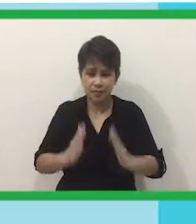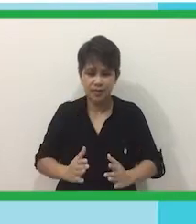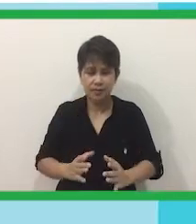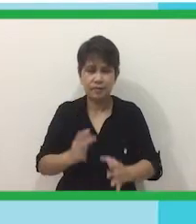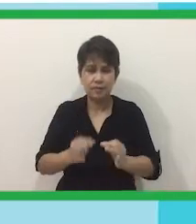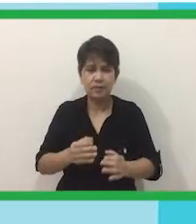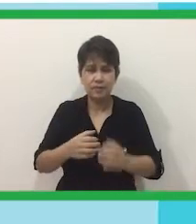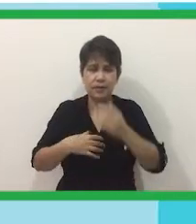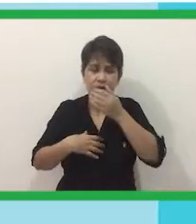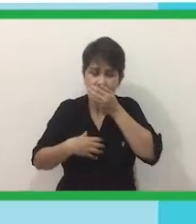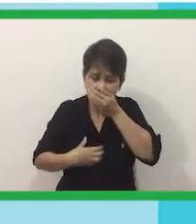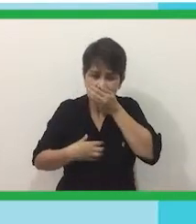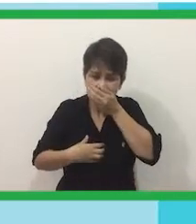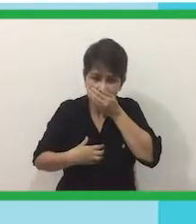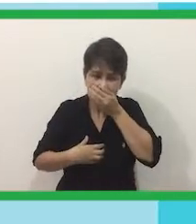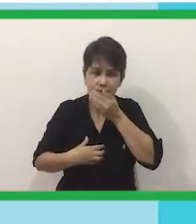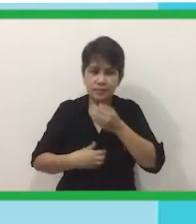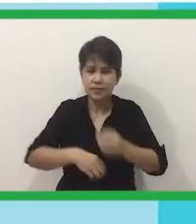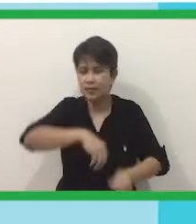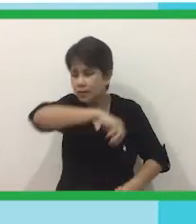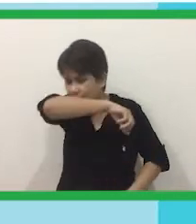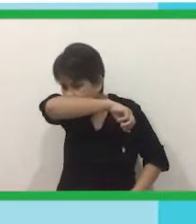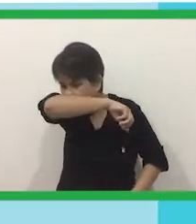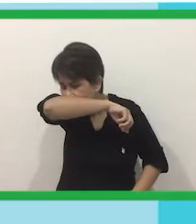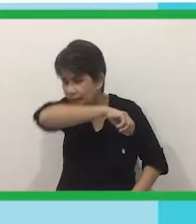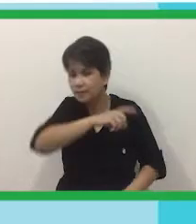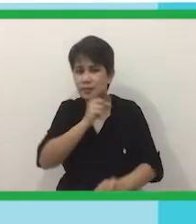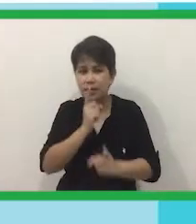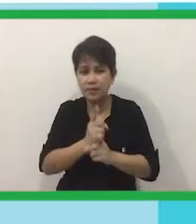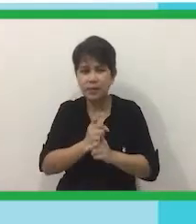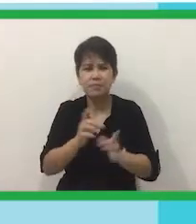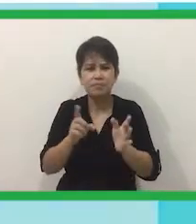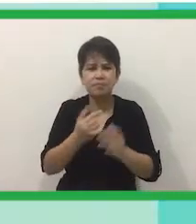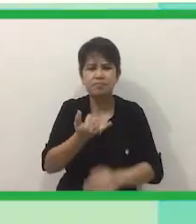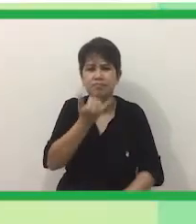Umubo Sa ating Siko At Huwag Sa Kamay